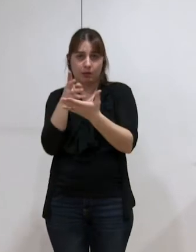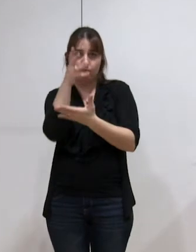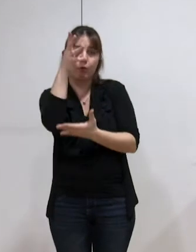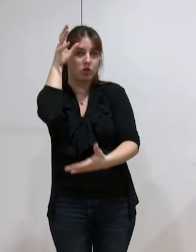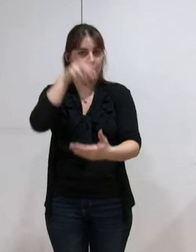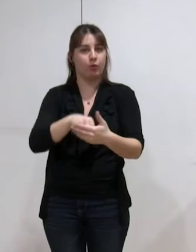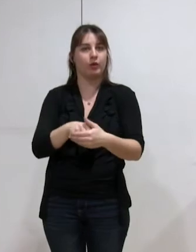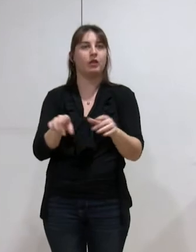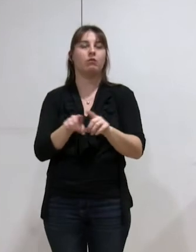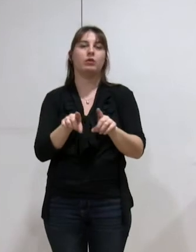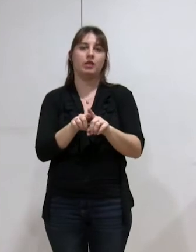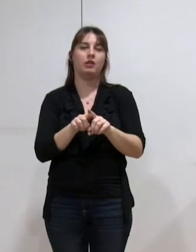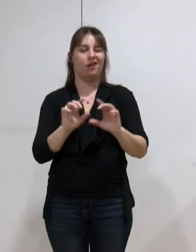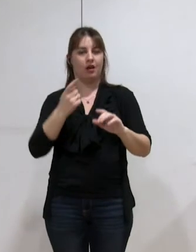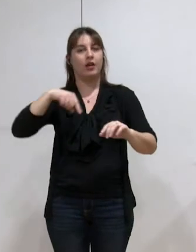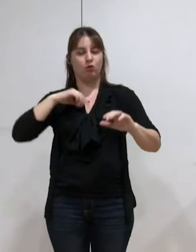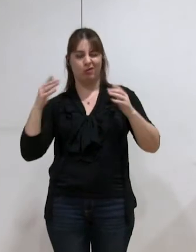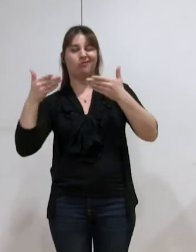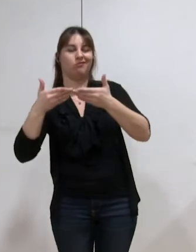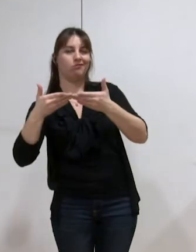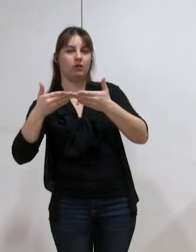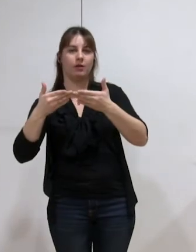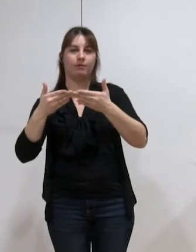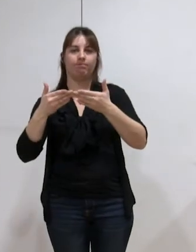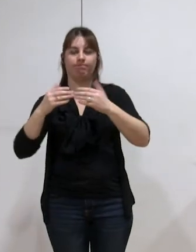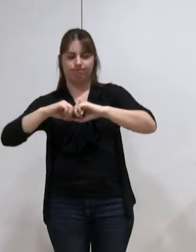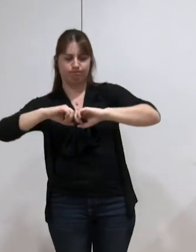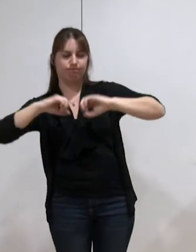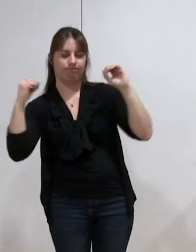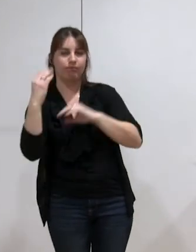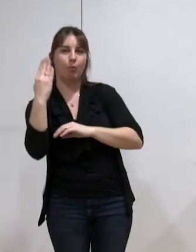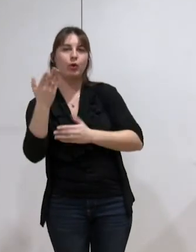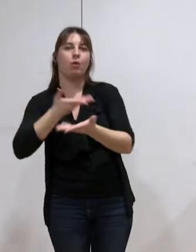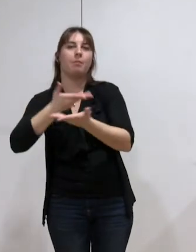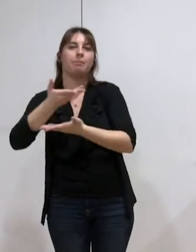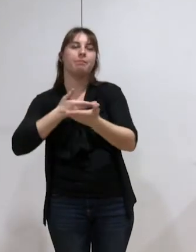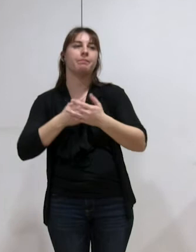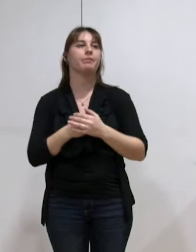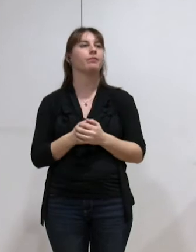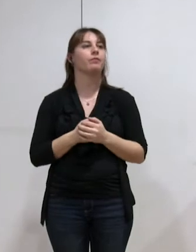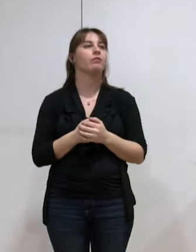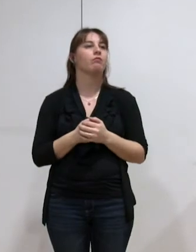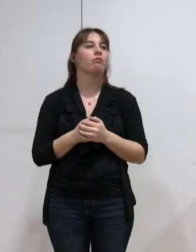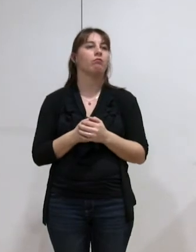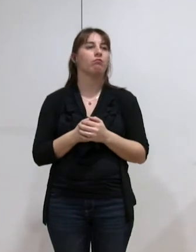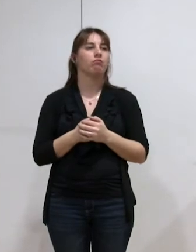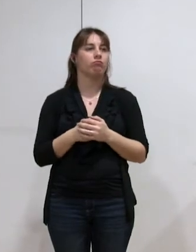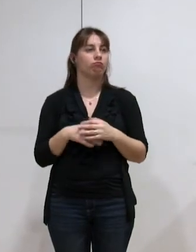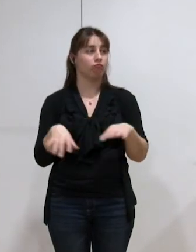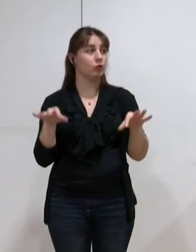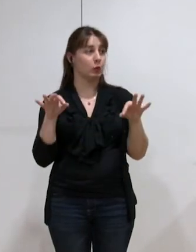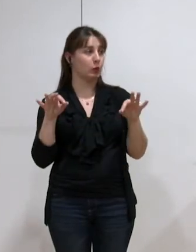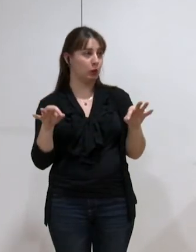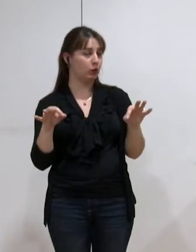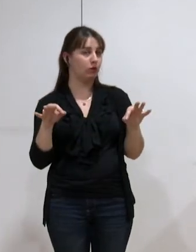évidemment, c'est surtout sur cet aspect-là qu'il convient de s'arrêter. Et finalement, c'est la discussion, une des discussions